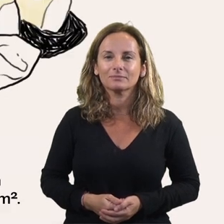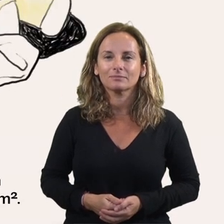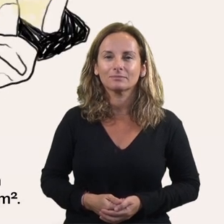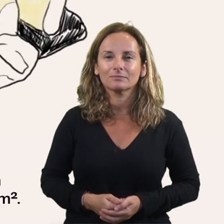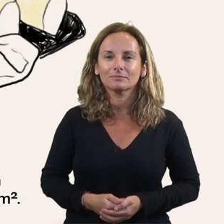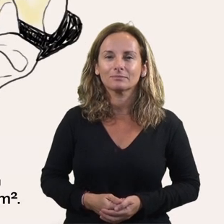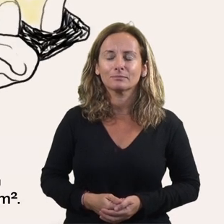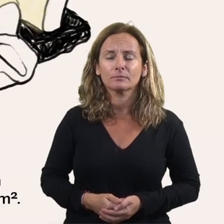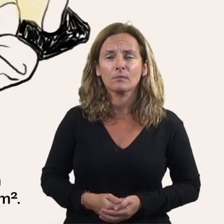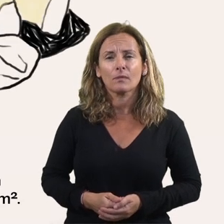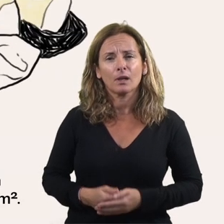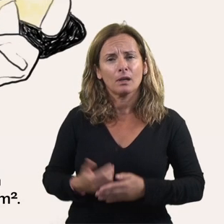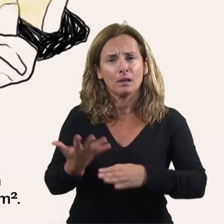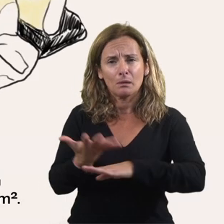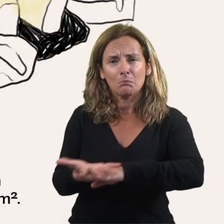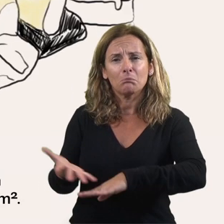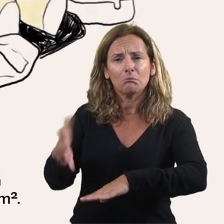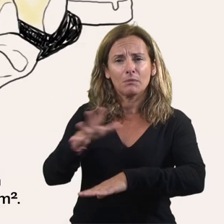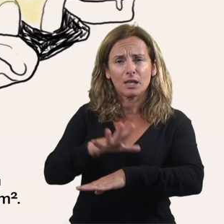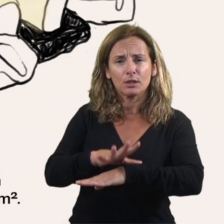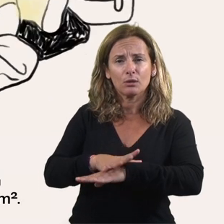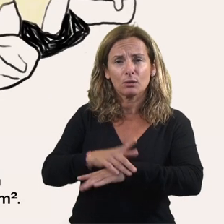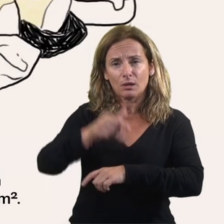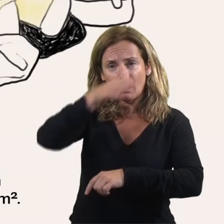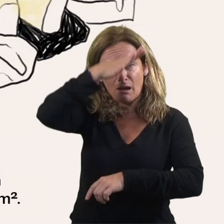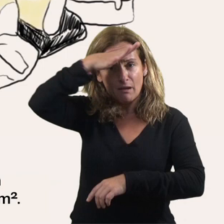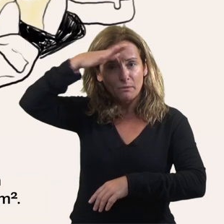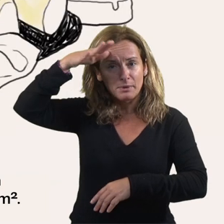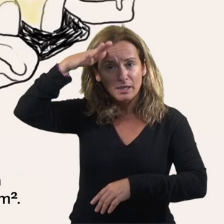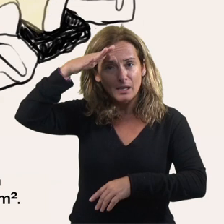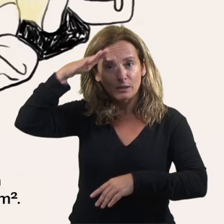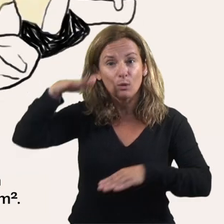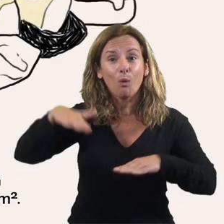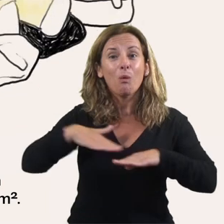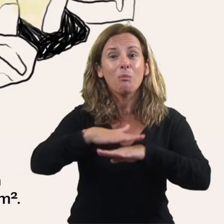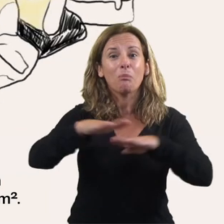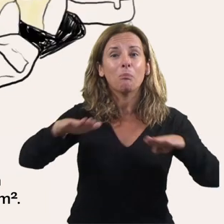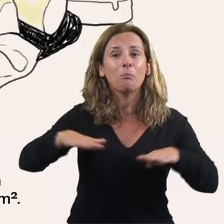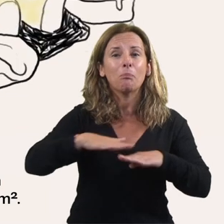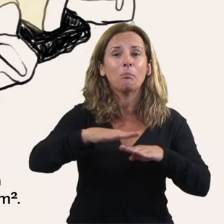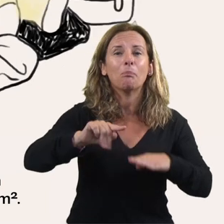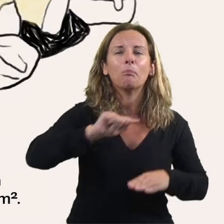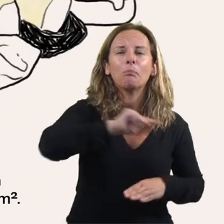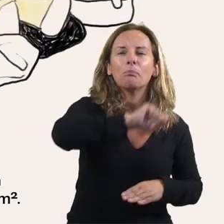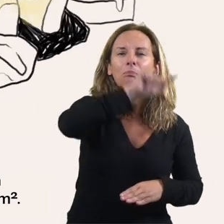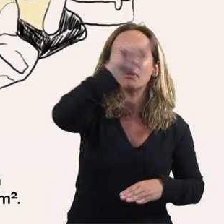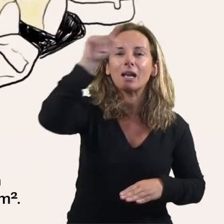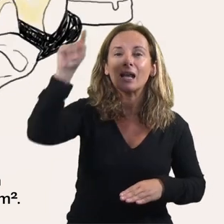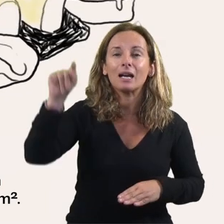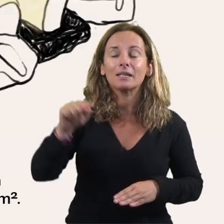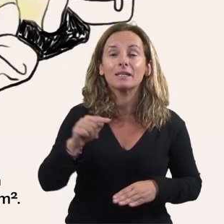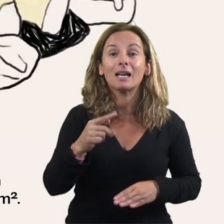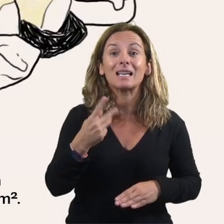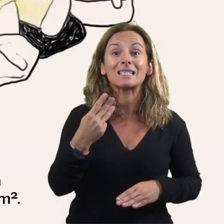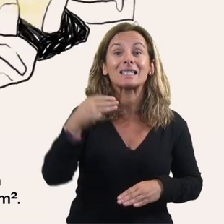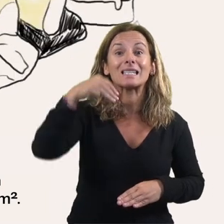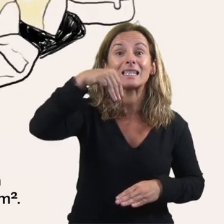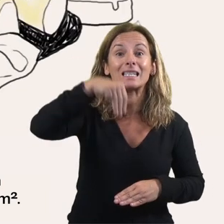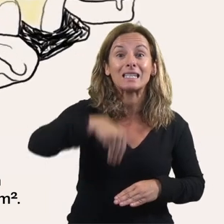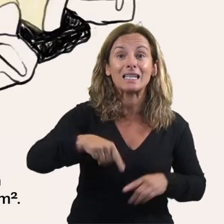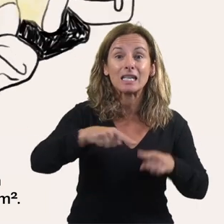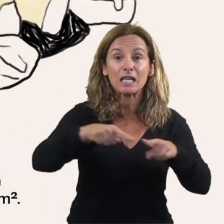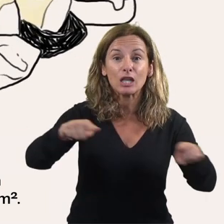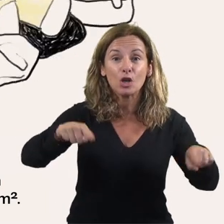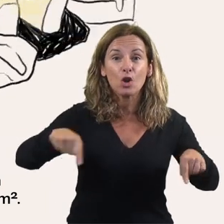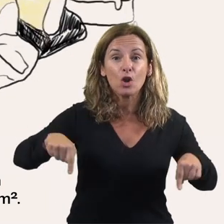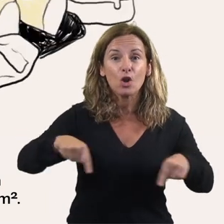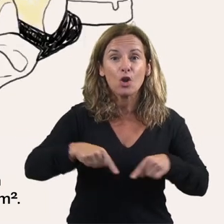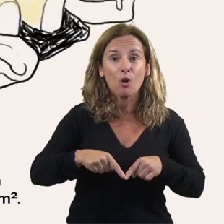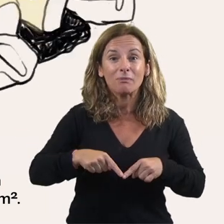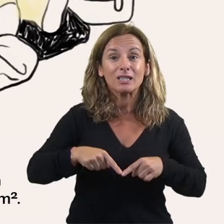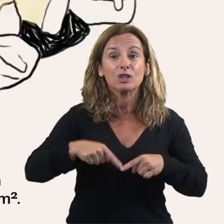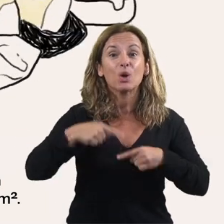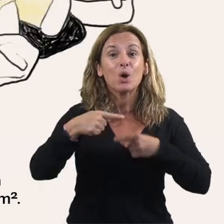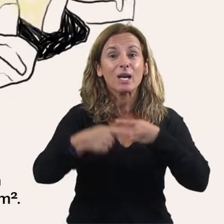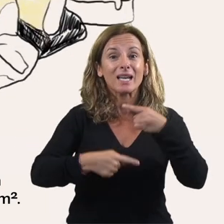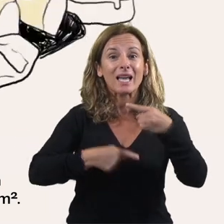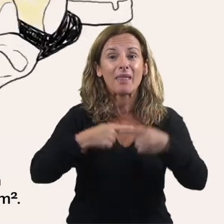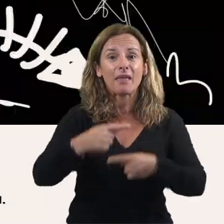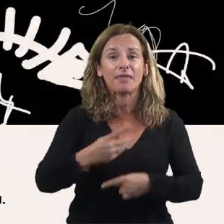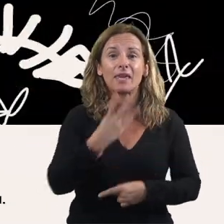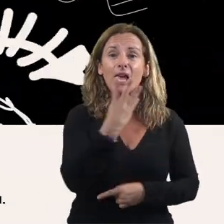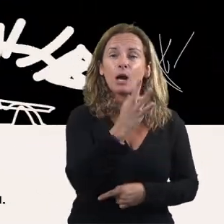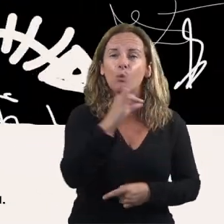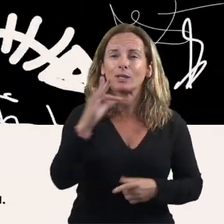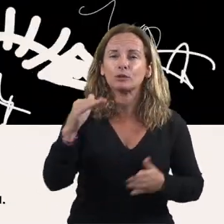A l'estiu, les platges de Mallorca acumulen 400.000 restes de residus al dia per cada quilòmetre